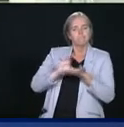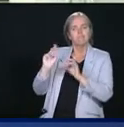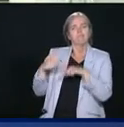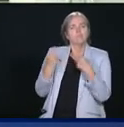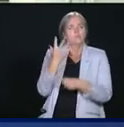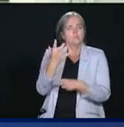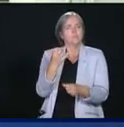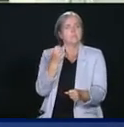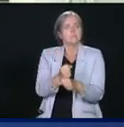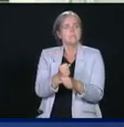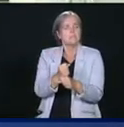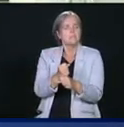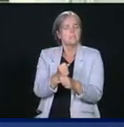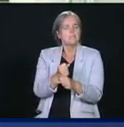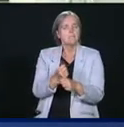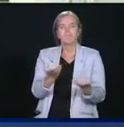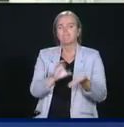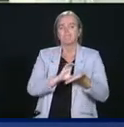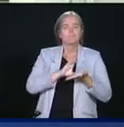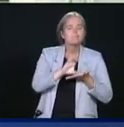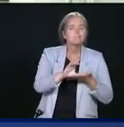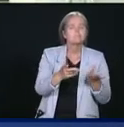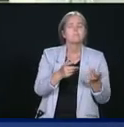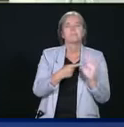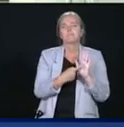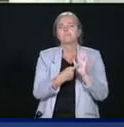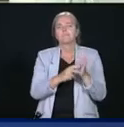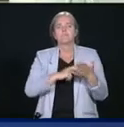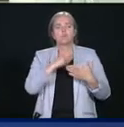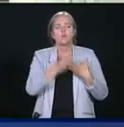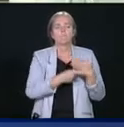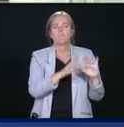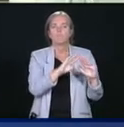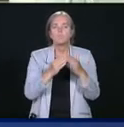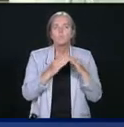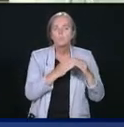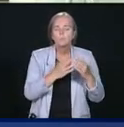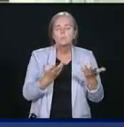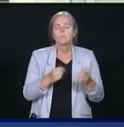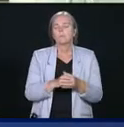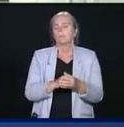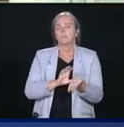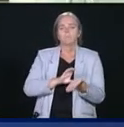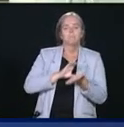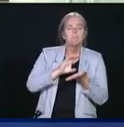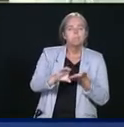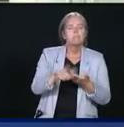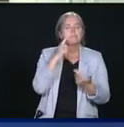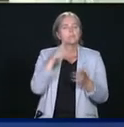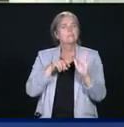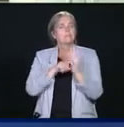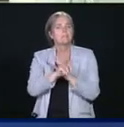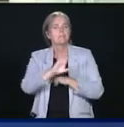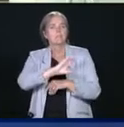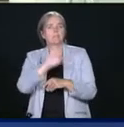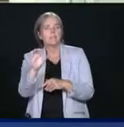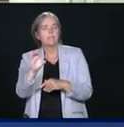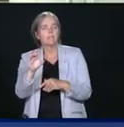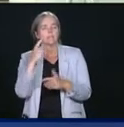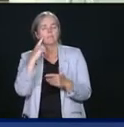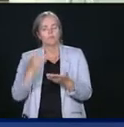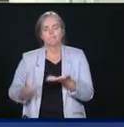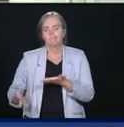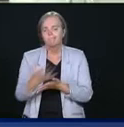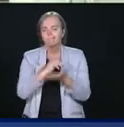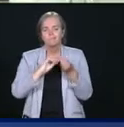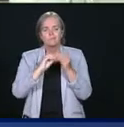runnés par les communautés racialisées, si'est sur le Canada Statistique du qui fait un meilleur job de collecter des données disaggregées, si c'est sur